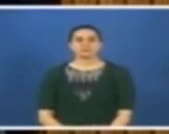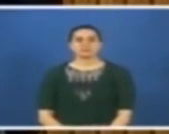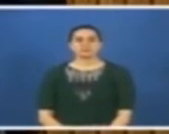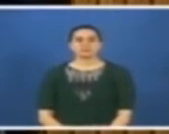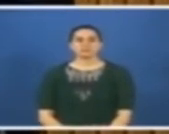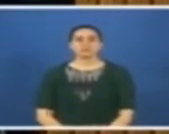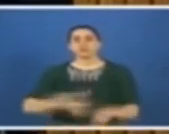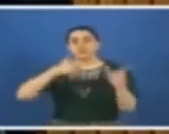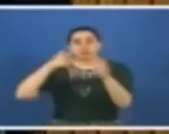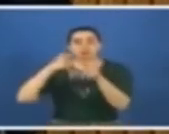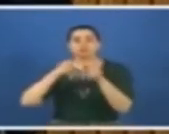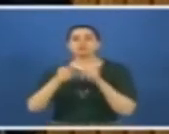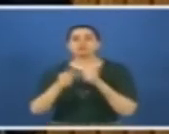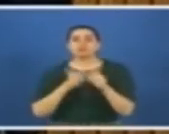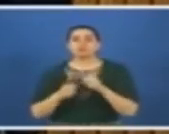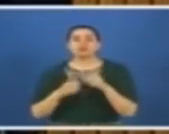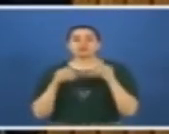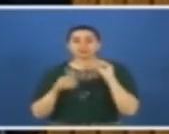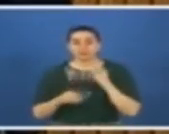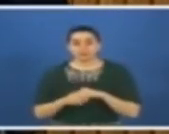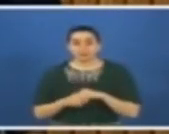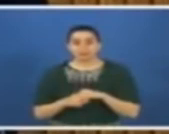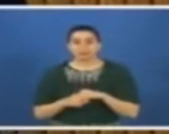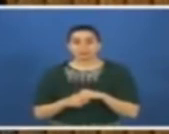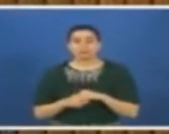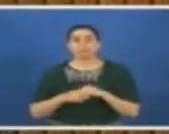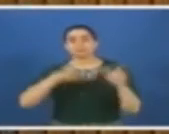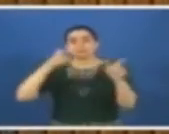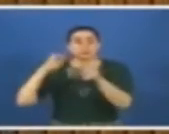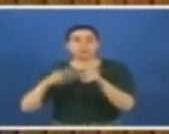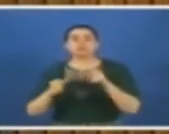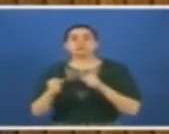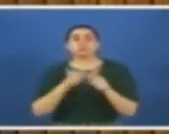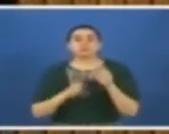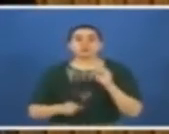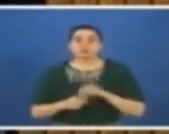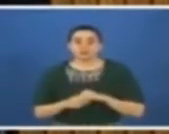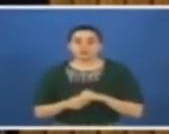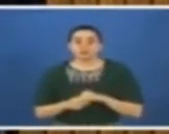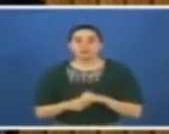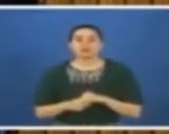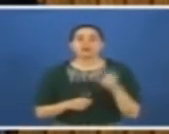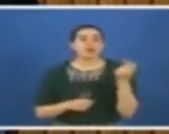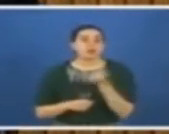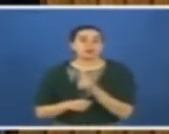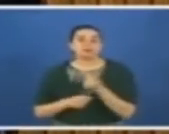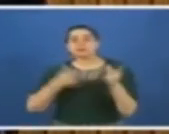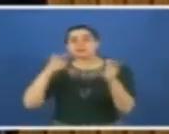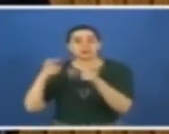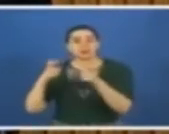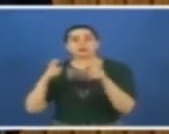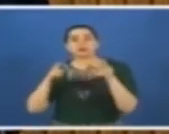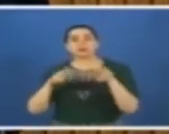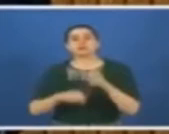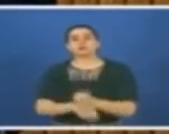Terörle mücadele etmek için diyor, terörle mücadele etmek için en az teröristler kadar